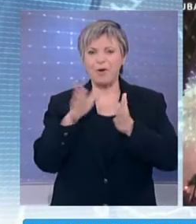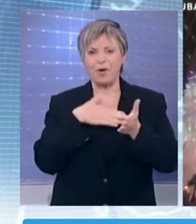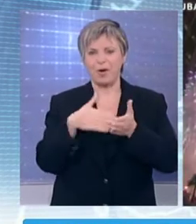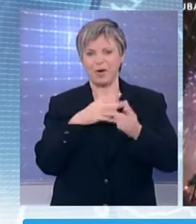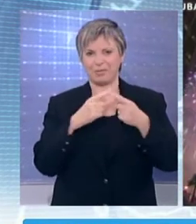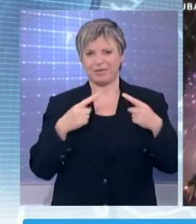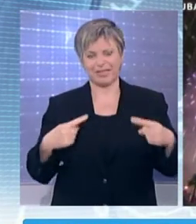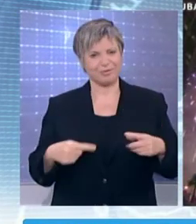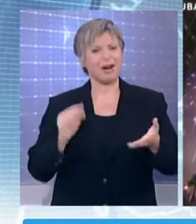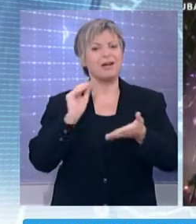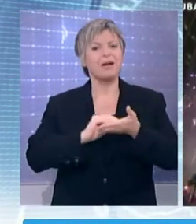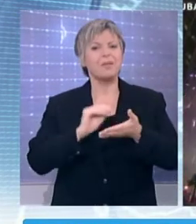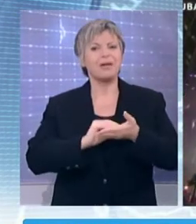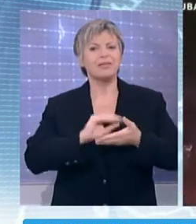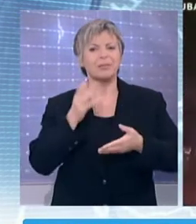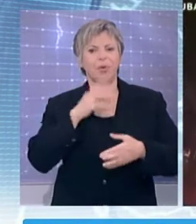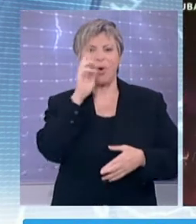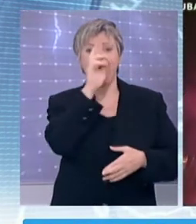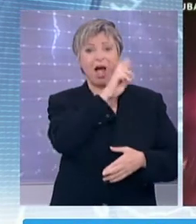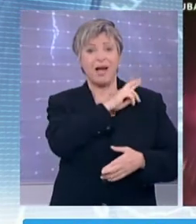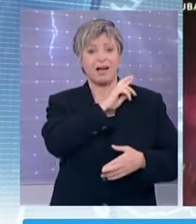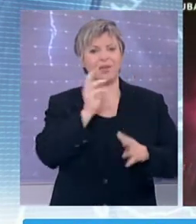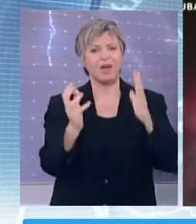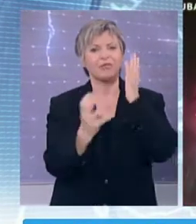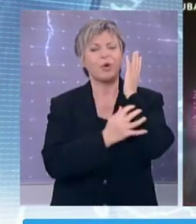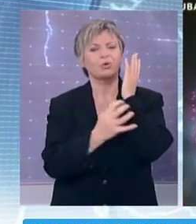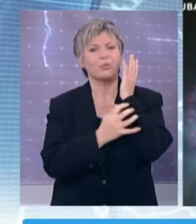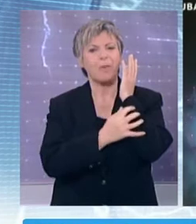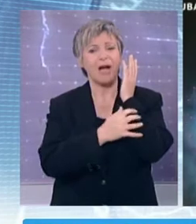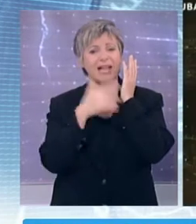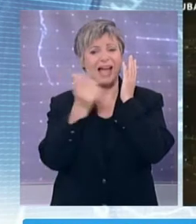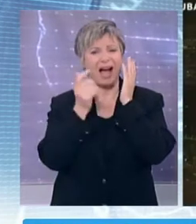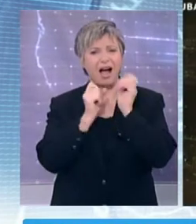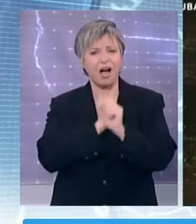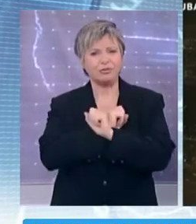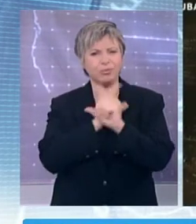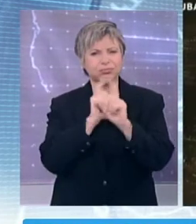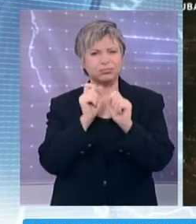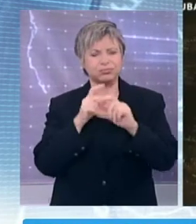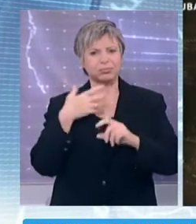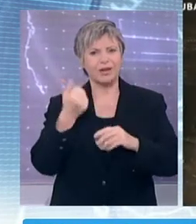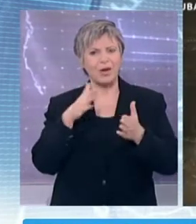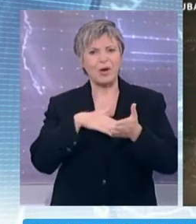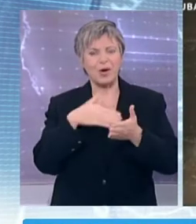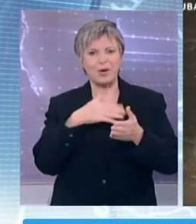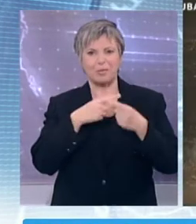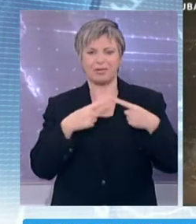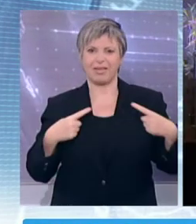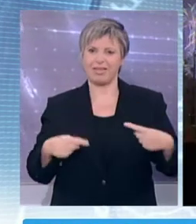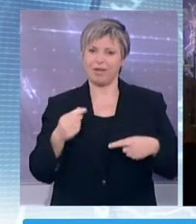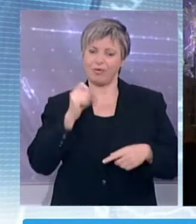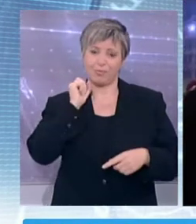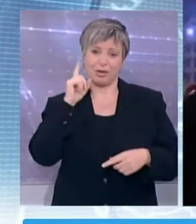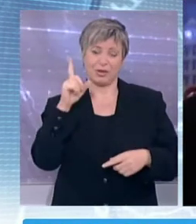Εντυπωσιακές ήταν και οι εκδηλώσεις στα Ηνωμένα Αραβικά Εμμυράτα με το ψηλότερο κτίριο στον κόσμο, το Μπουρτζαλ Χαλίφα του Ντουμπάι, να γίνεται επίκεντρο των εορτασμών.